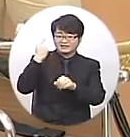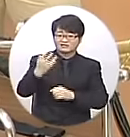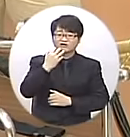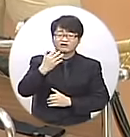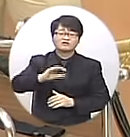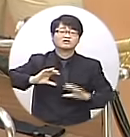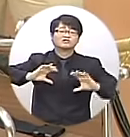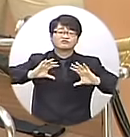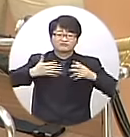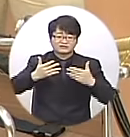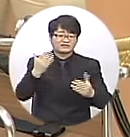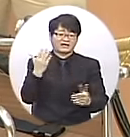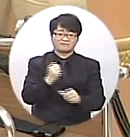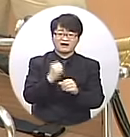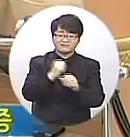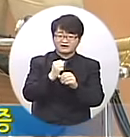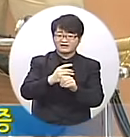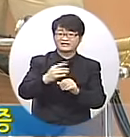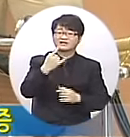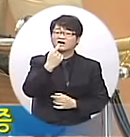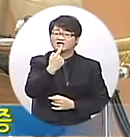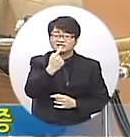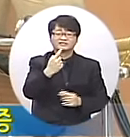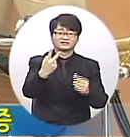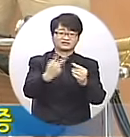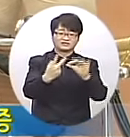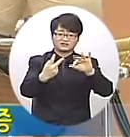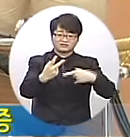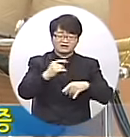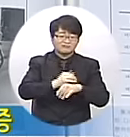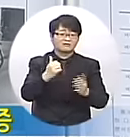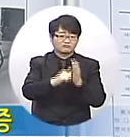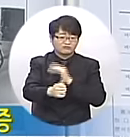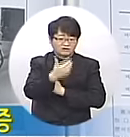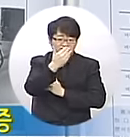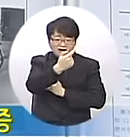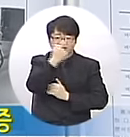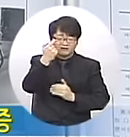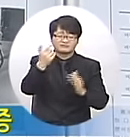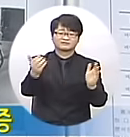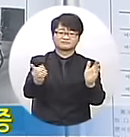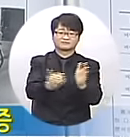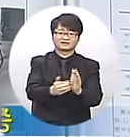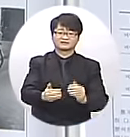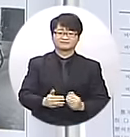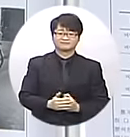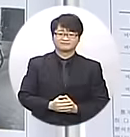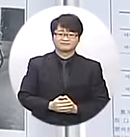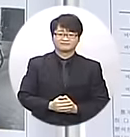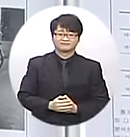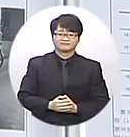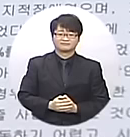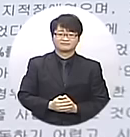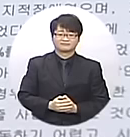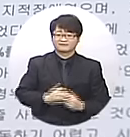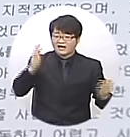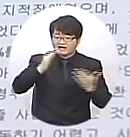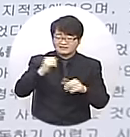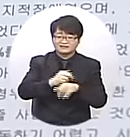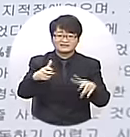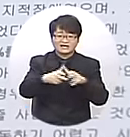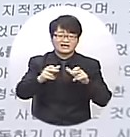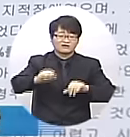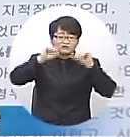서울국제발명전시회에서 은상을 수상하며 상품으로서의 가능성을 검증받았습니다. 학생들이